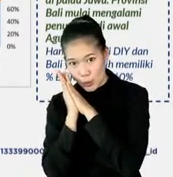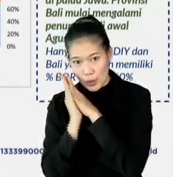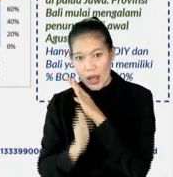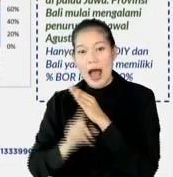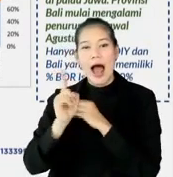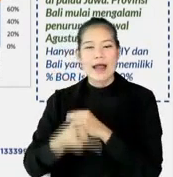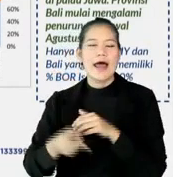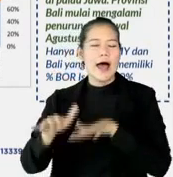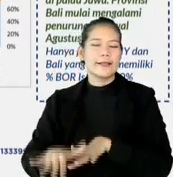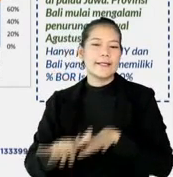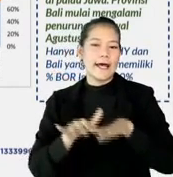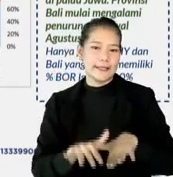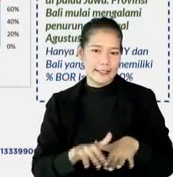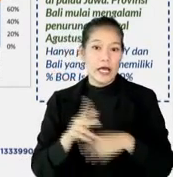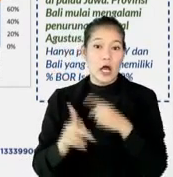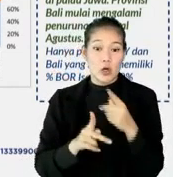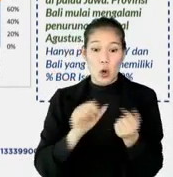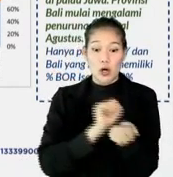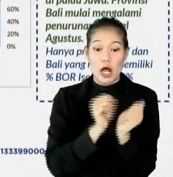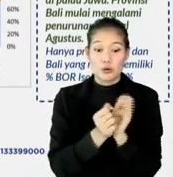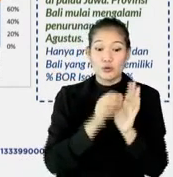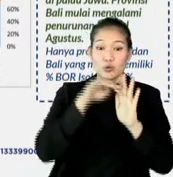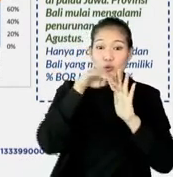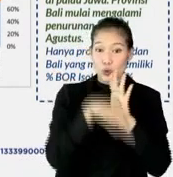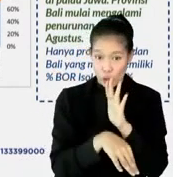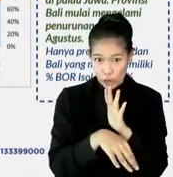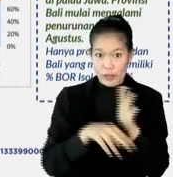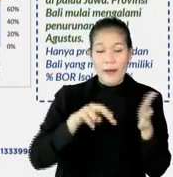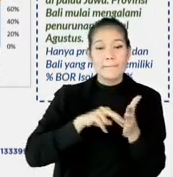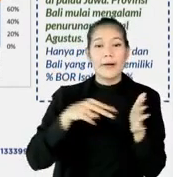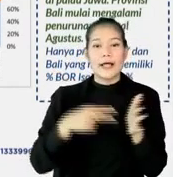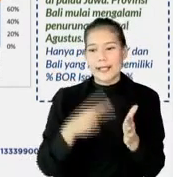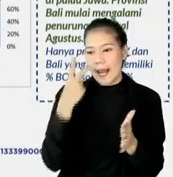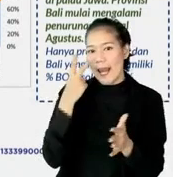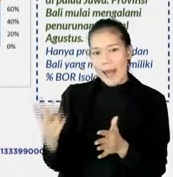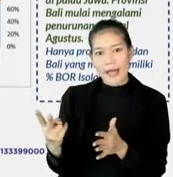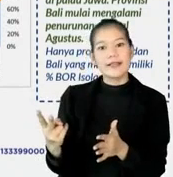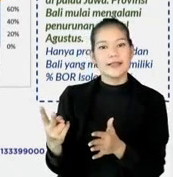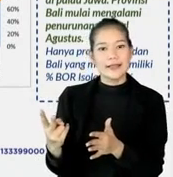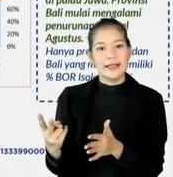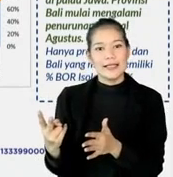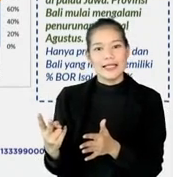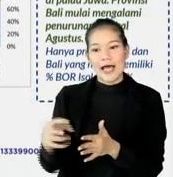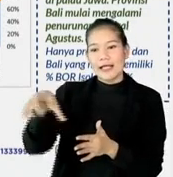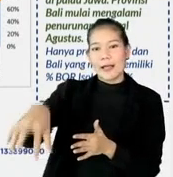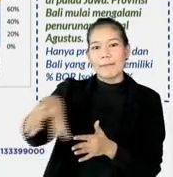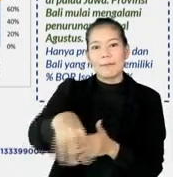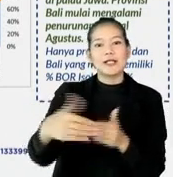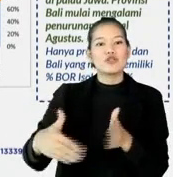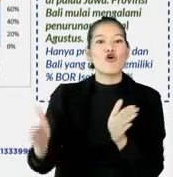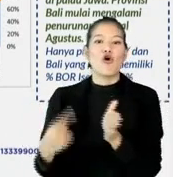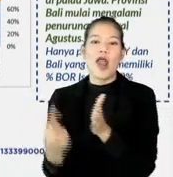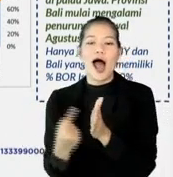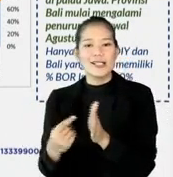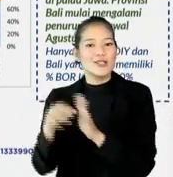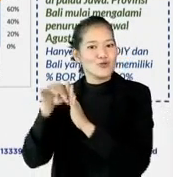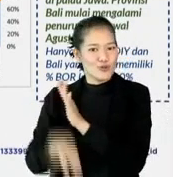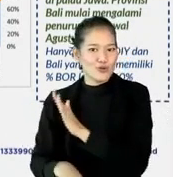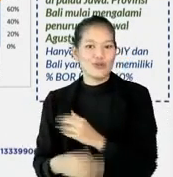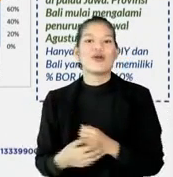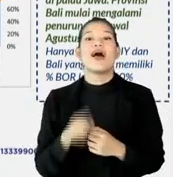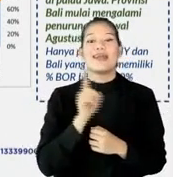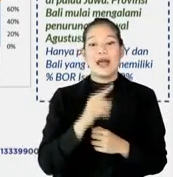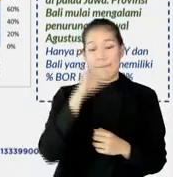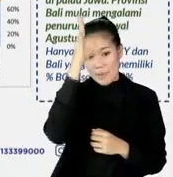yang harus tetap hati-hati, semakin turun kasusnya, kita akan melihat tren penurunan juga pastinya di persen bor isolasi ini. Bali masih di